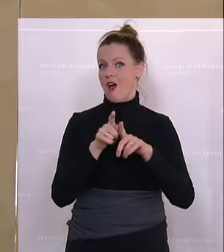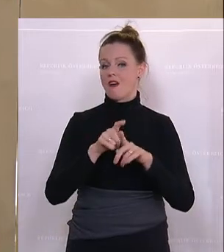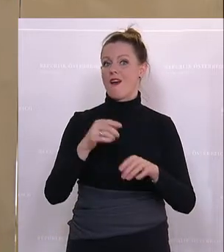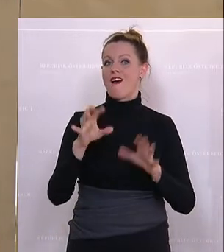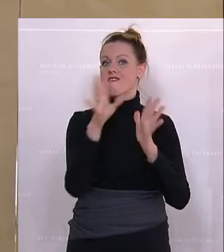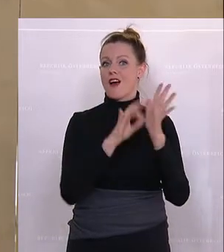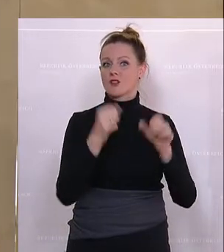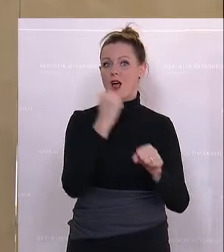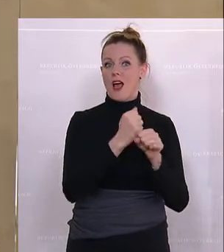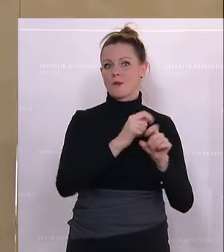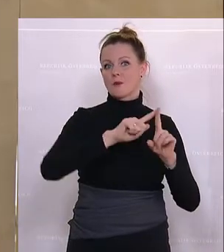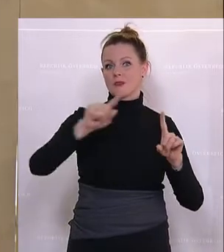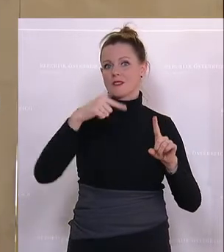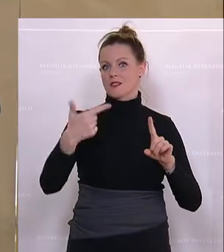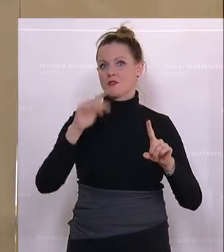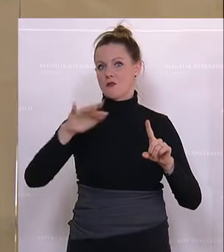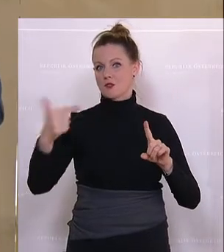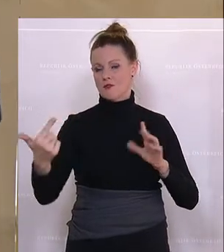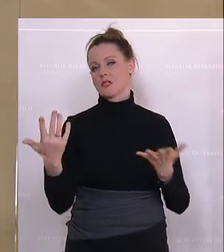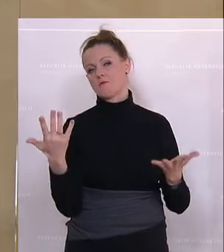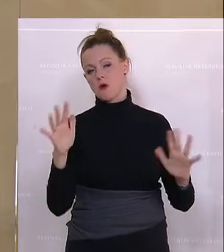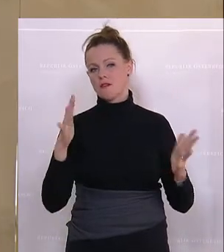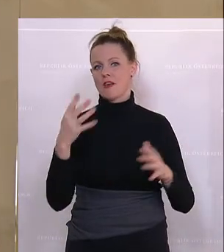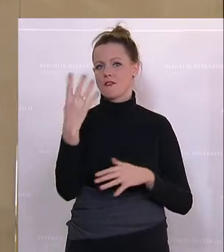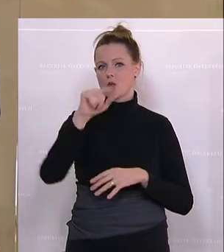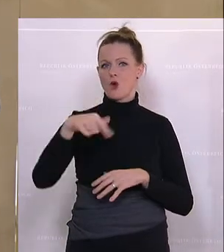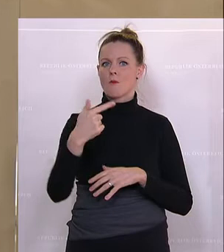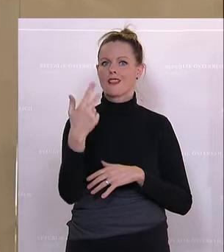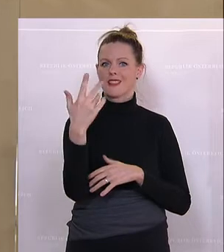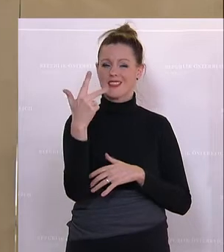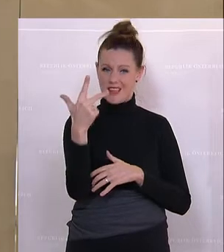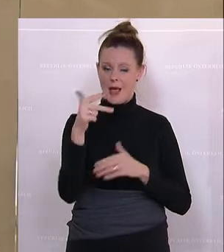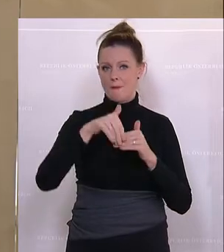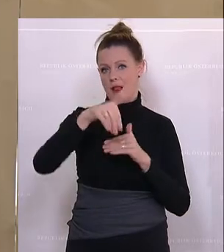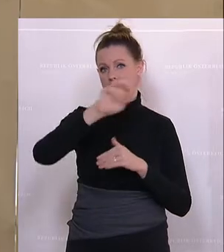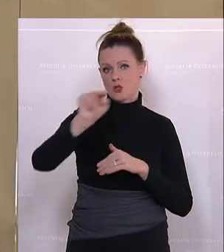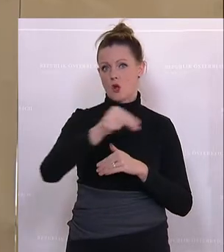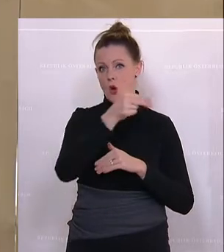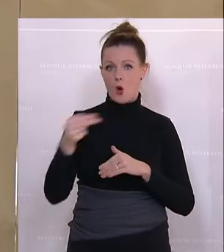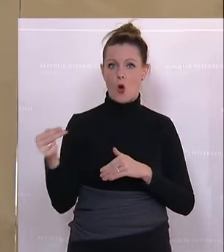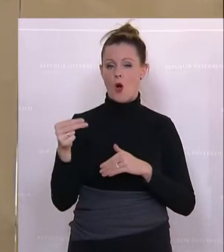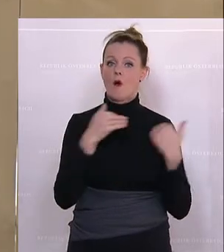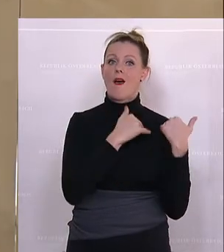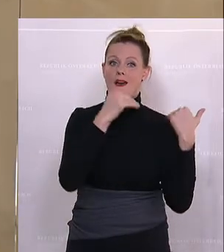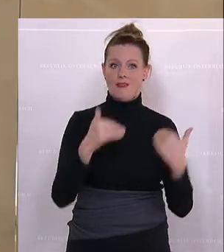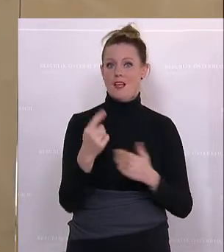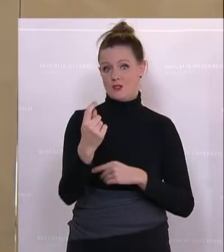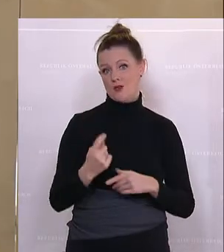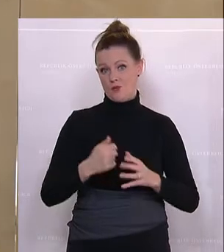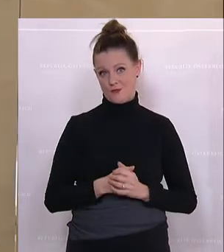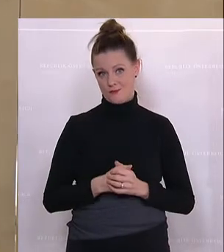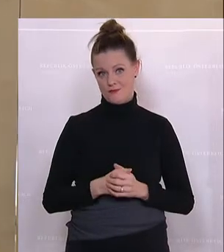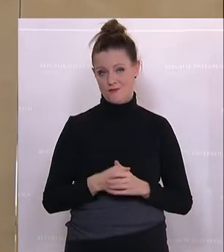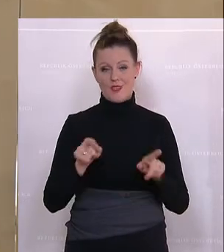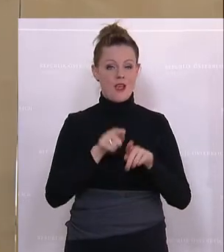Arbeit bis 2025 um etwa 4,3 Milliarden Euro entlastet. Und es ist